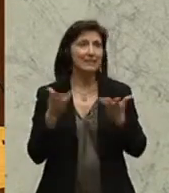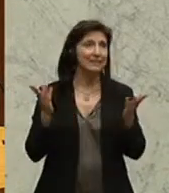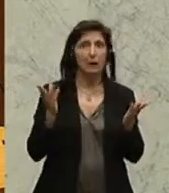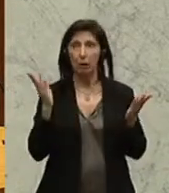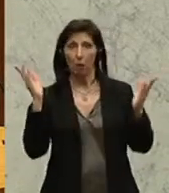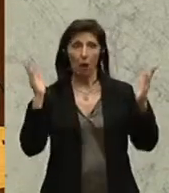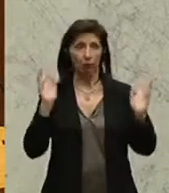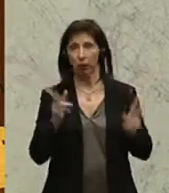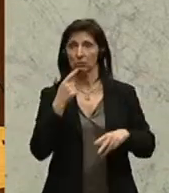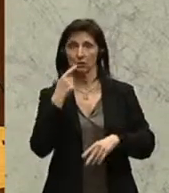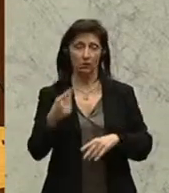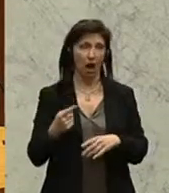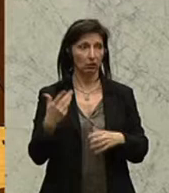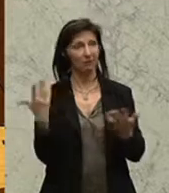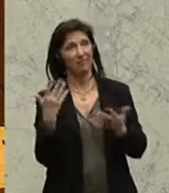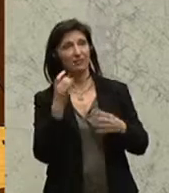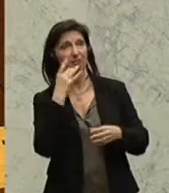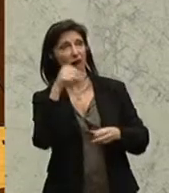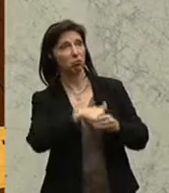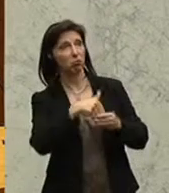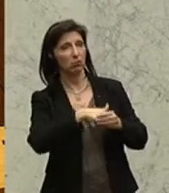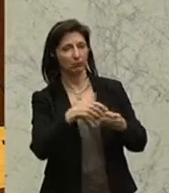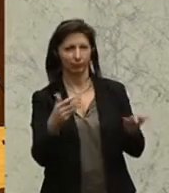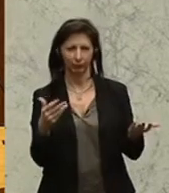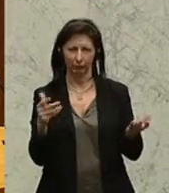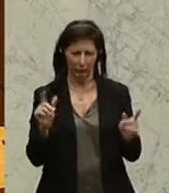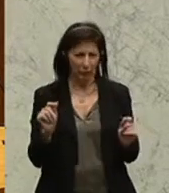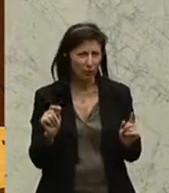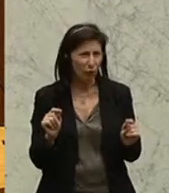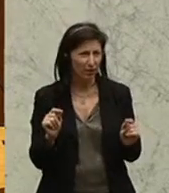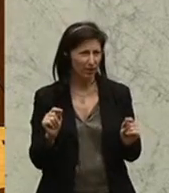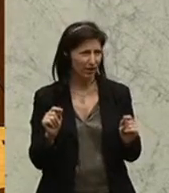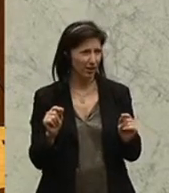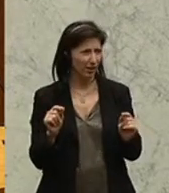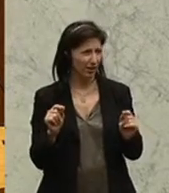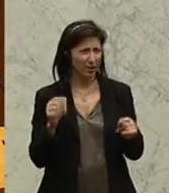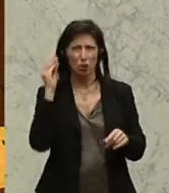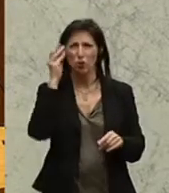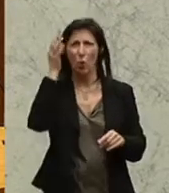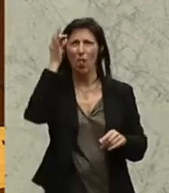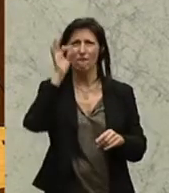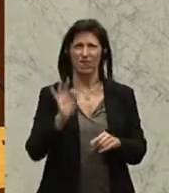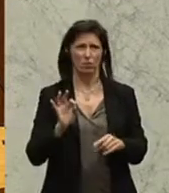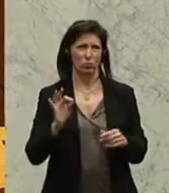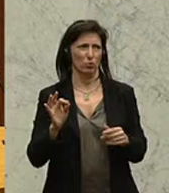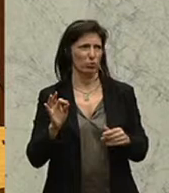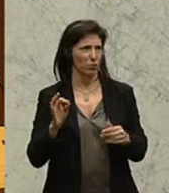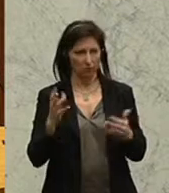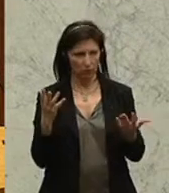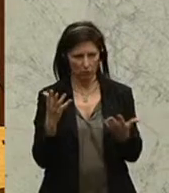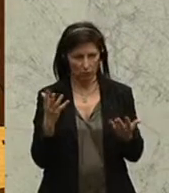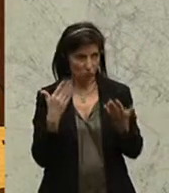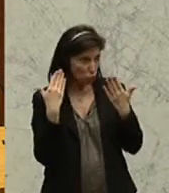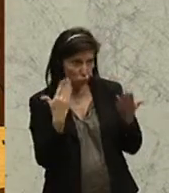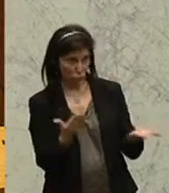Auskunft geben, was da ist. Das heißt, diese Struktur von Schulversuchen, die ist nicht